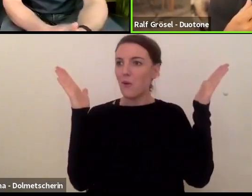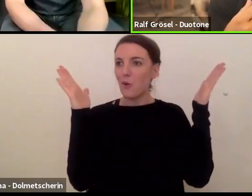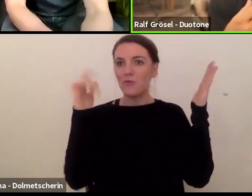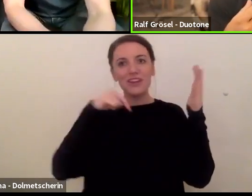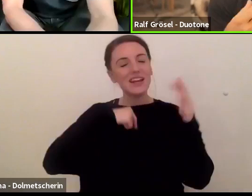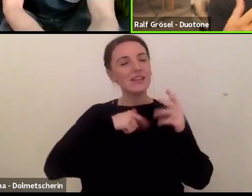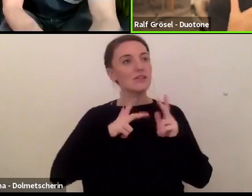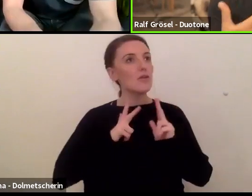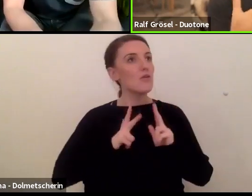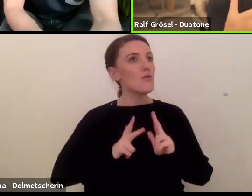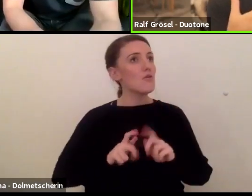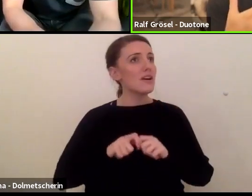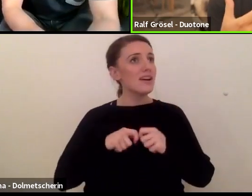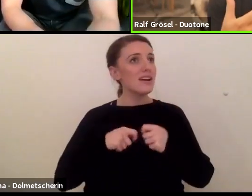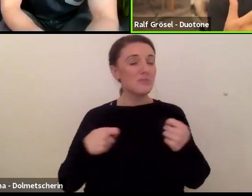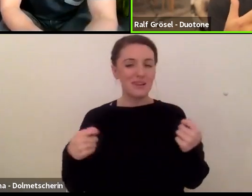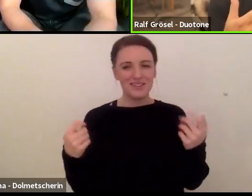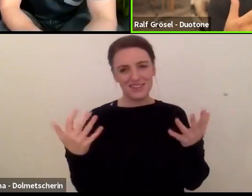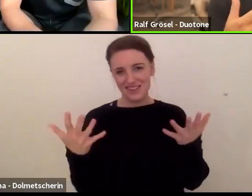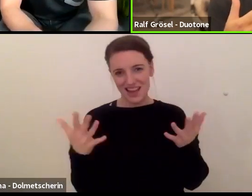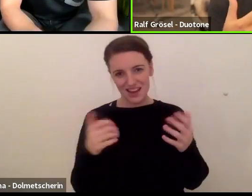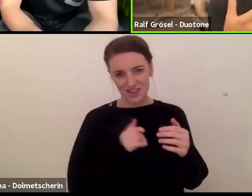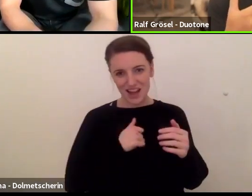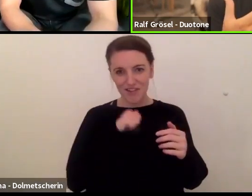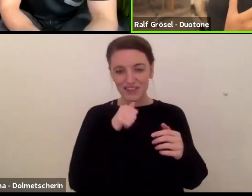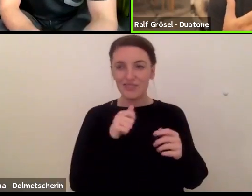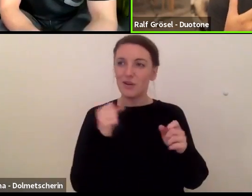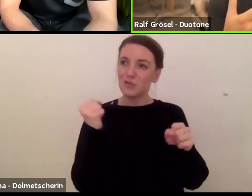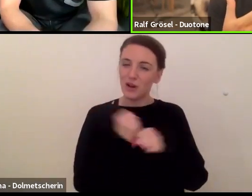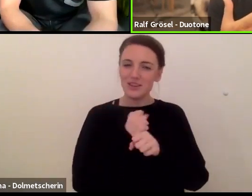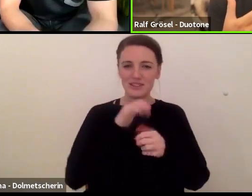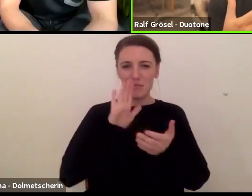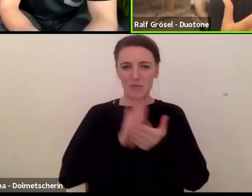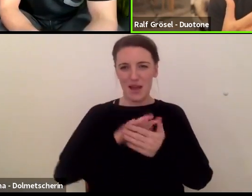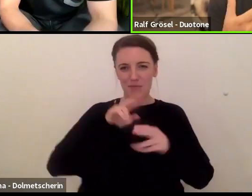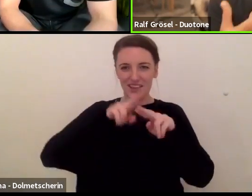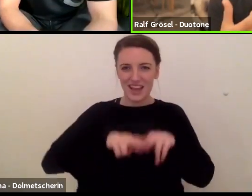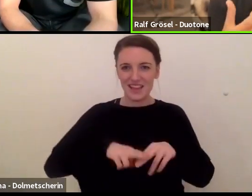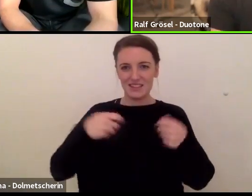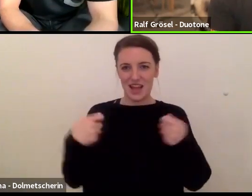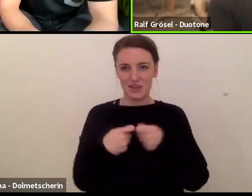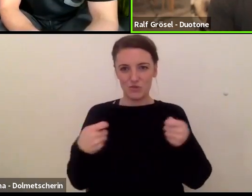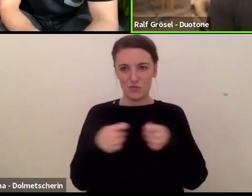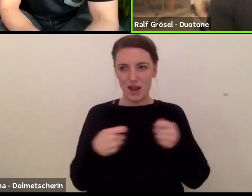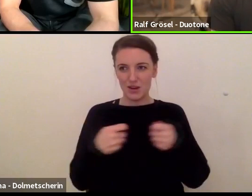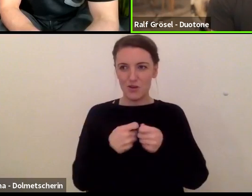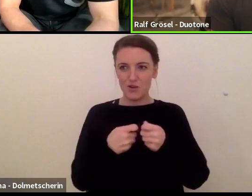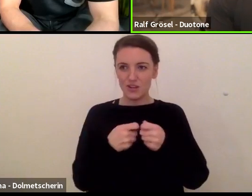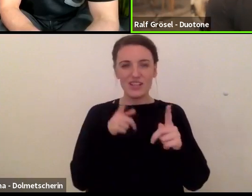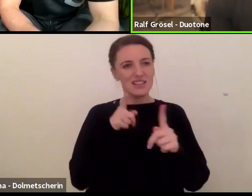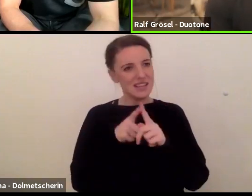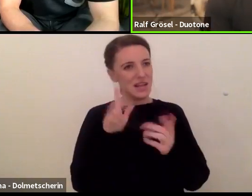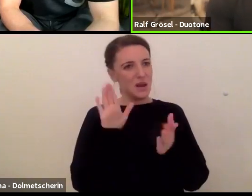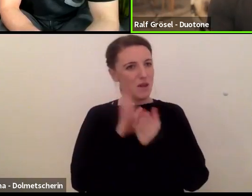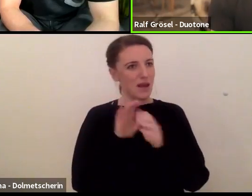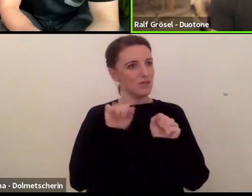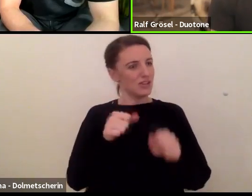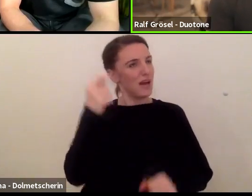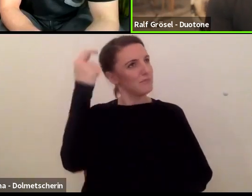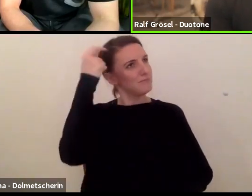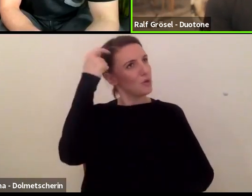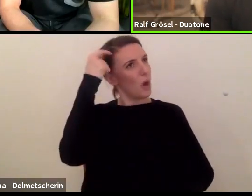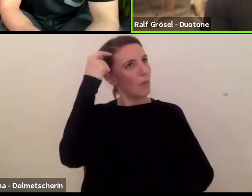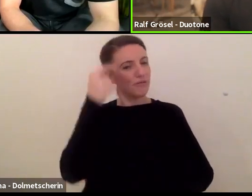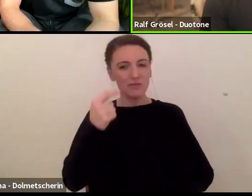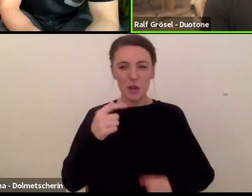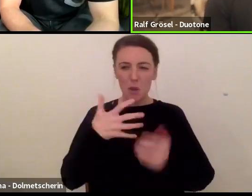brauche. Ja, weil ich eben so angespannt bin, weil ich halt im Grunde genommen wirklich versuche, Produkte zu entwickeln, die im Zweifel auch mal ihrer Zeit